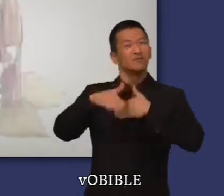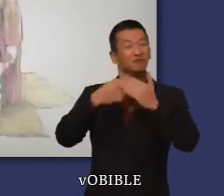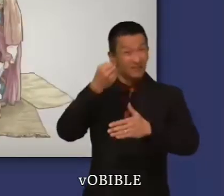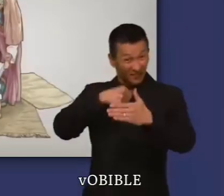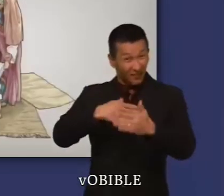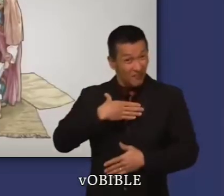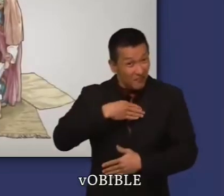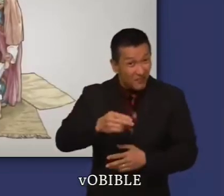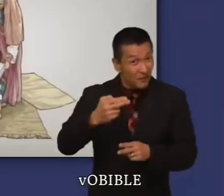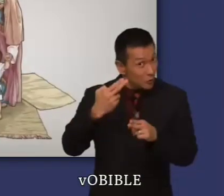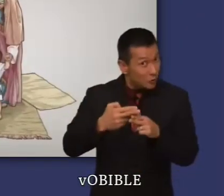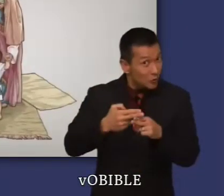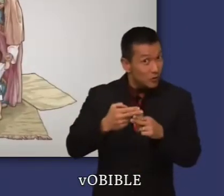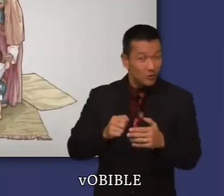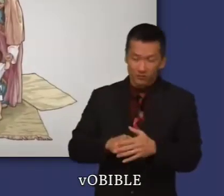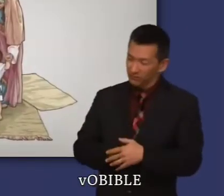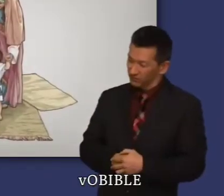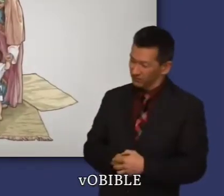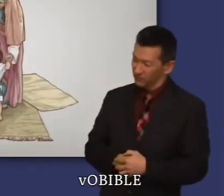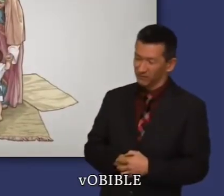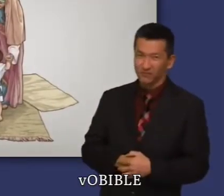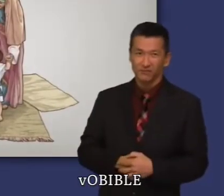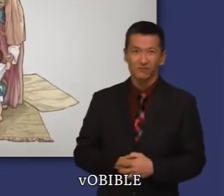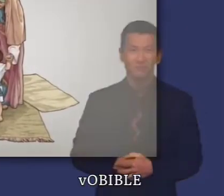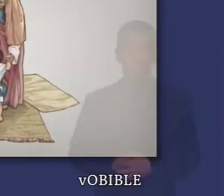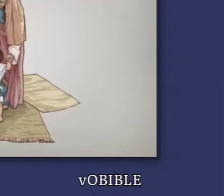Ruth et ils ont un fils que les voisines appellent Obed.